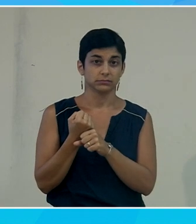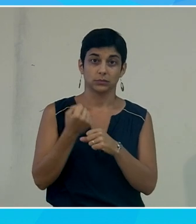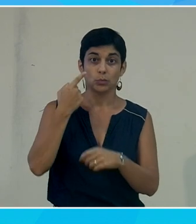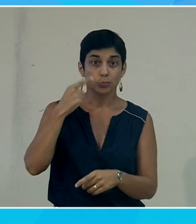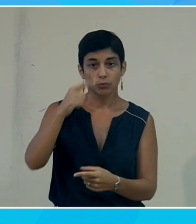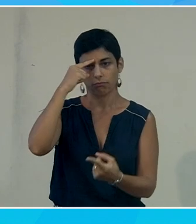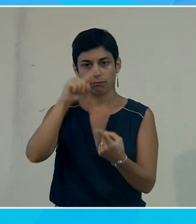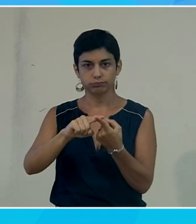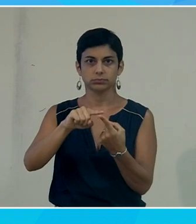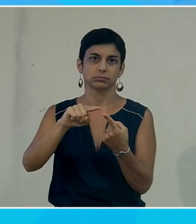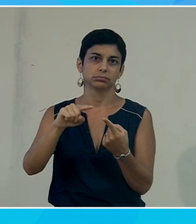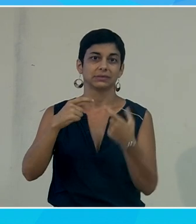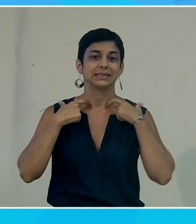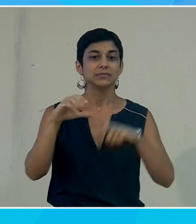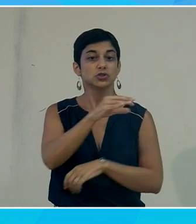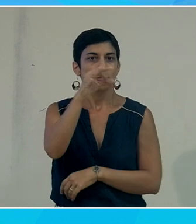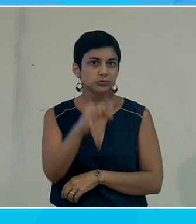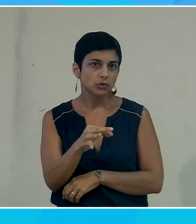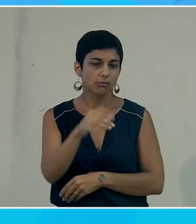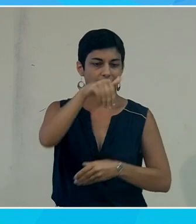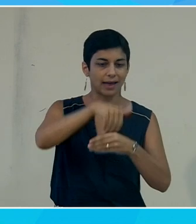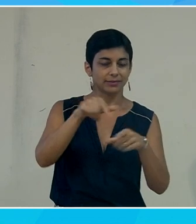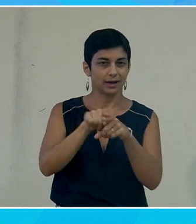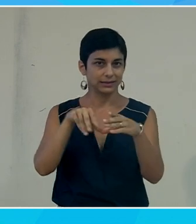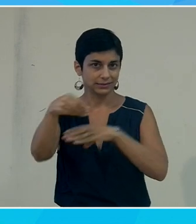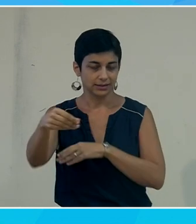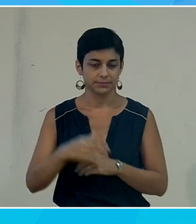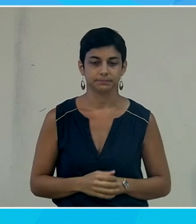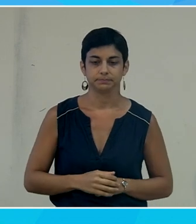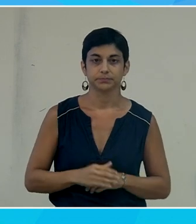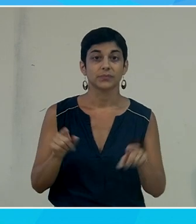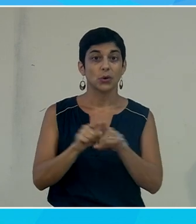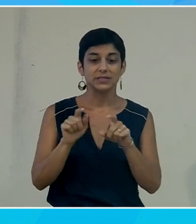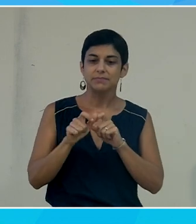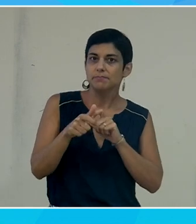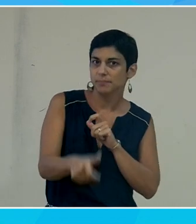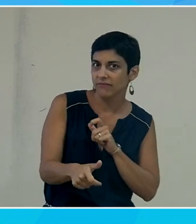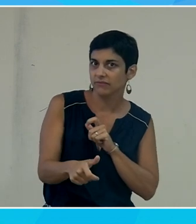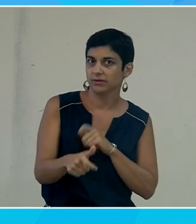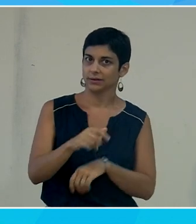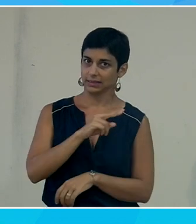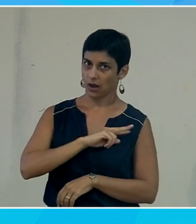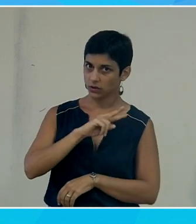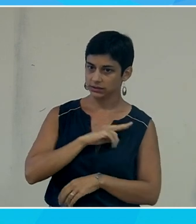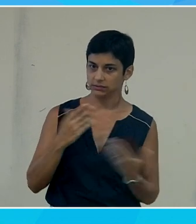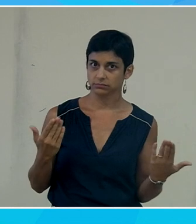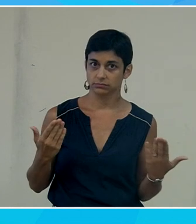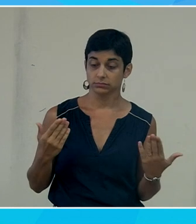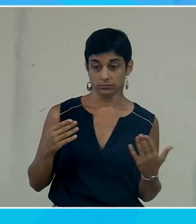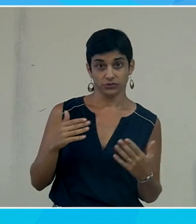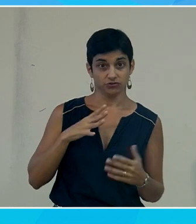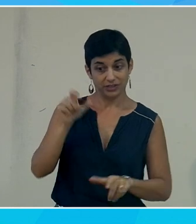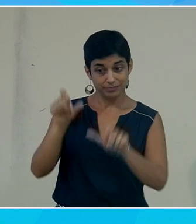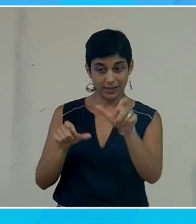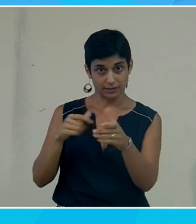accessibles nos sites internes et externes. Et on le garantit,'est-à-dire, derrière, on a des gens dont le métier, c'est de s'assurer